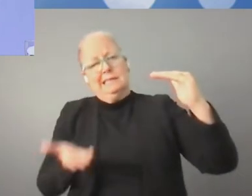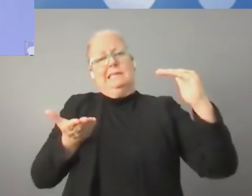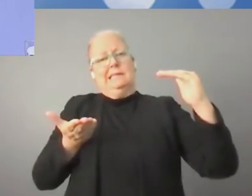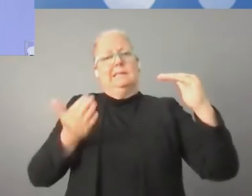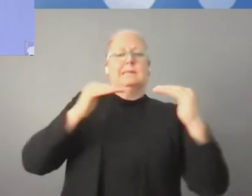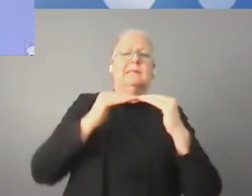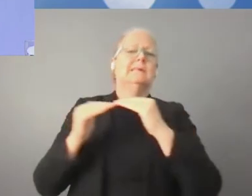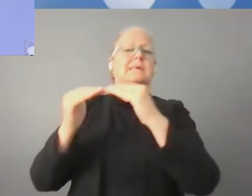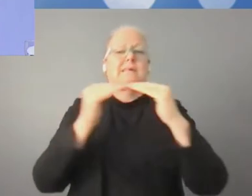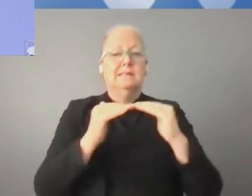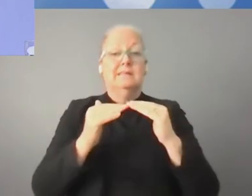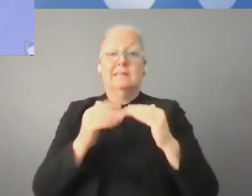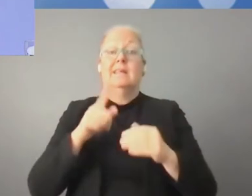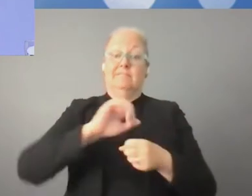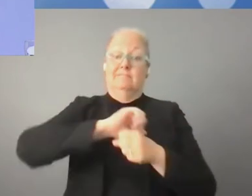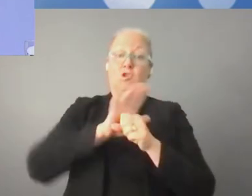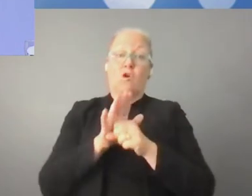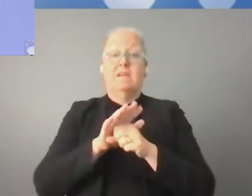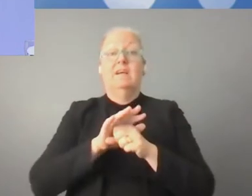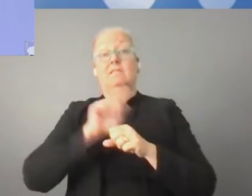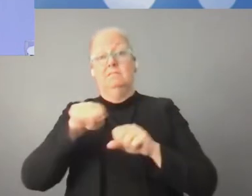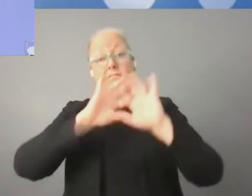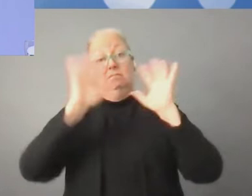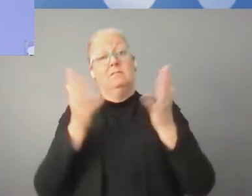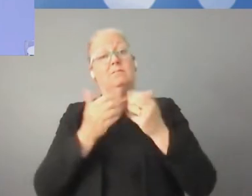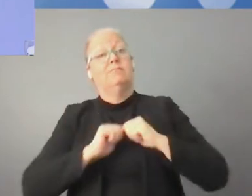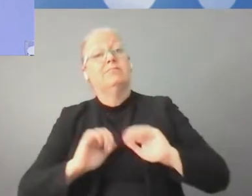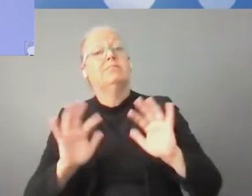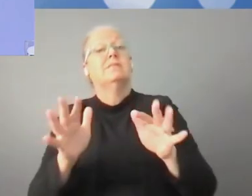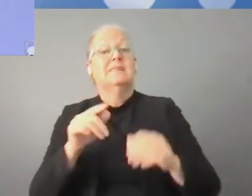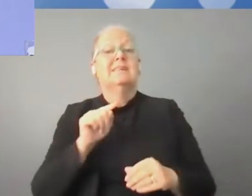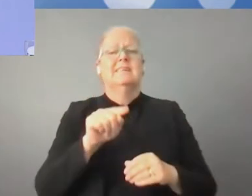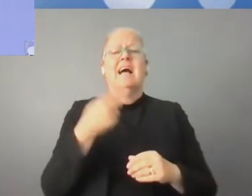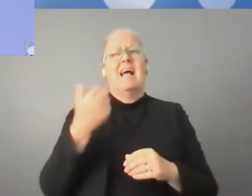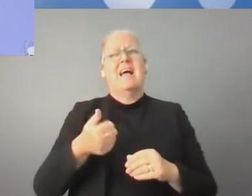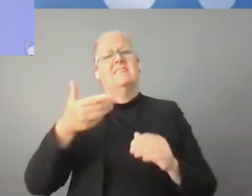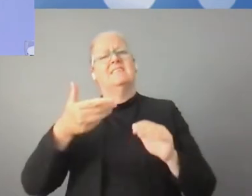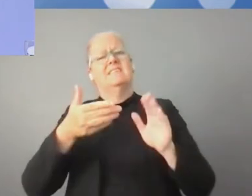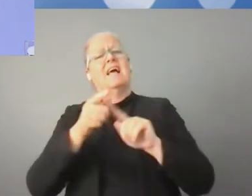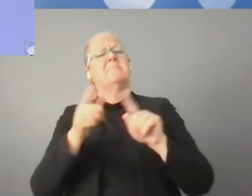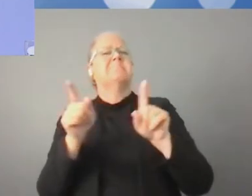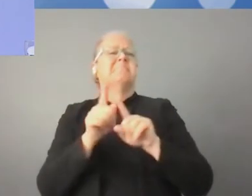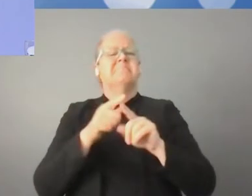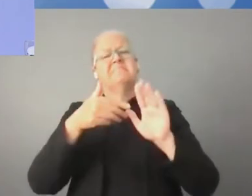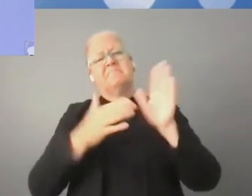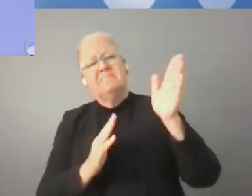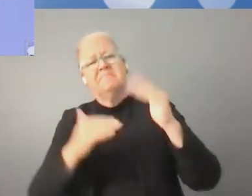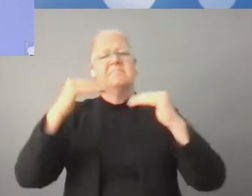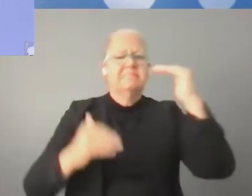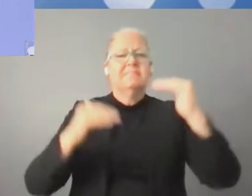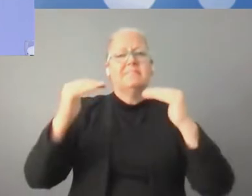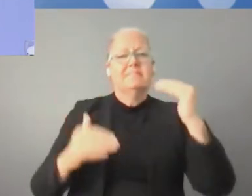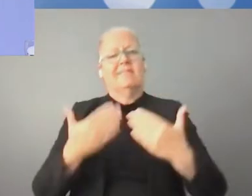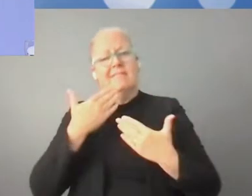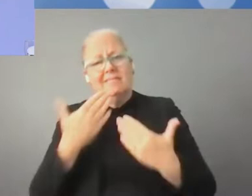redukować nierówności, które wciąż jeszcze obserwujemy w różnych regionach